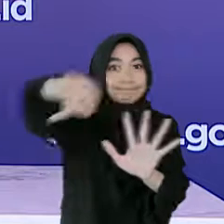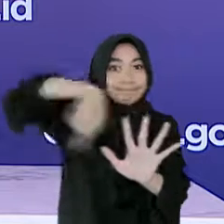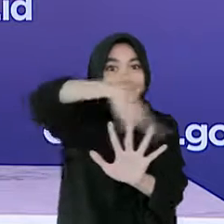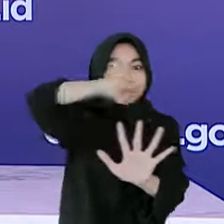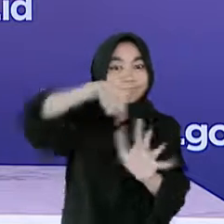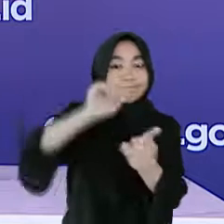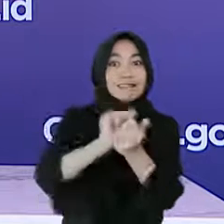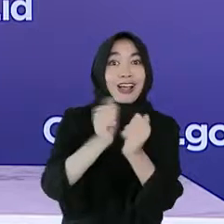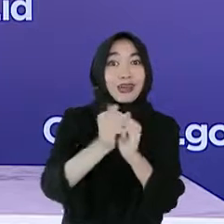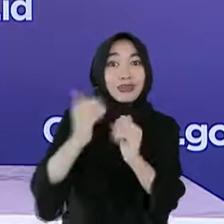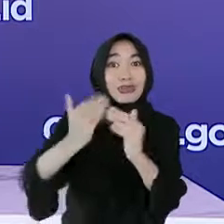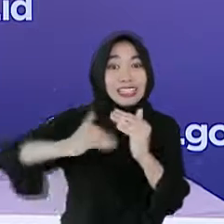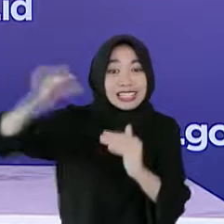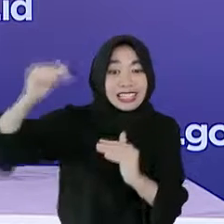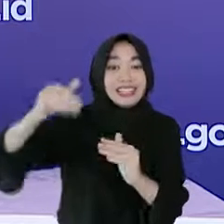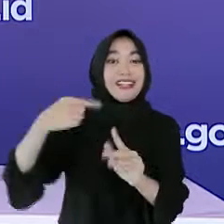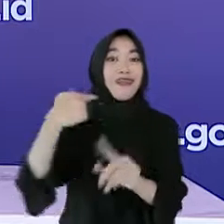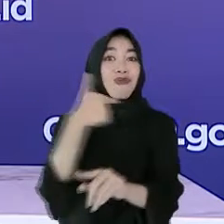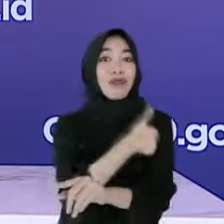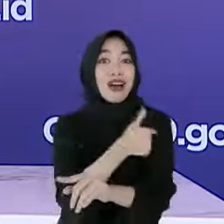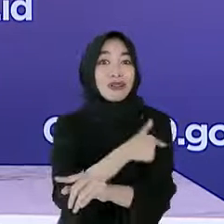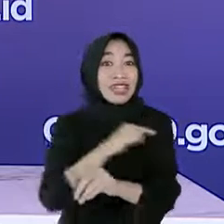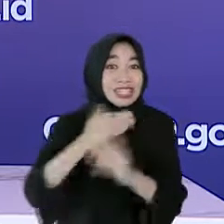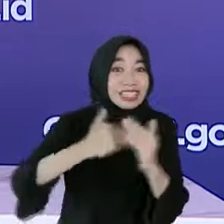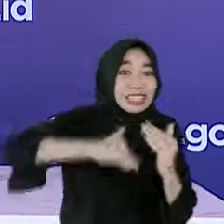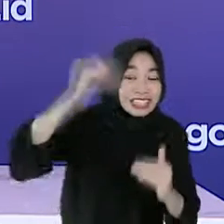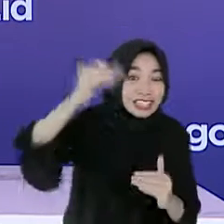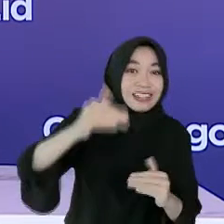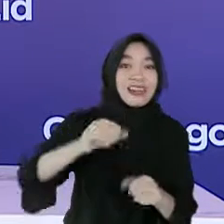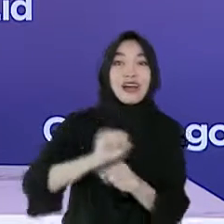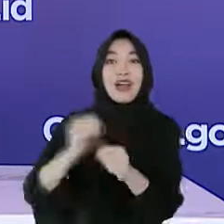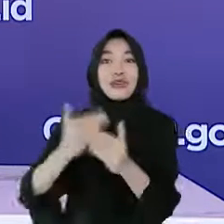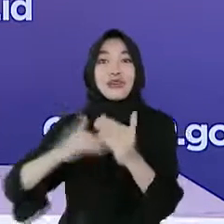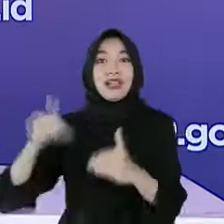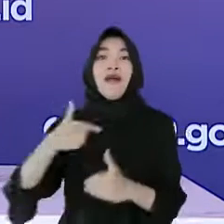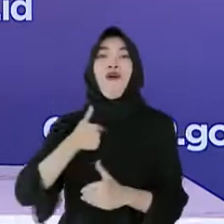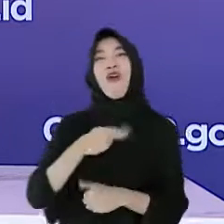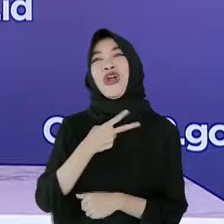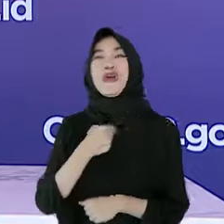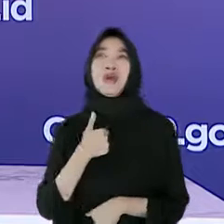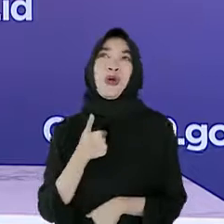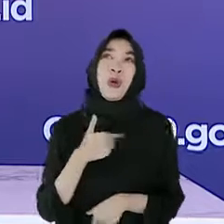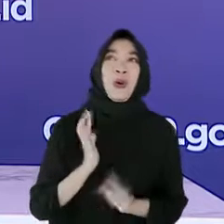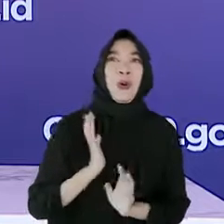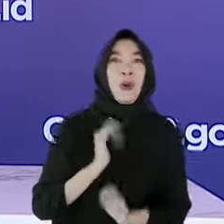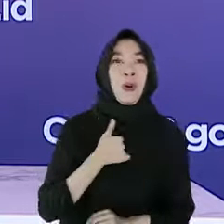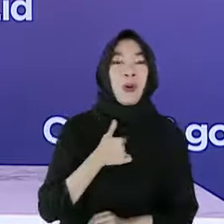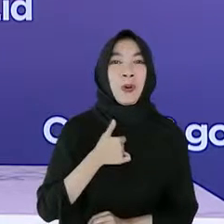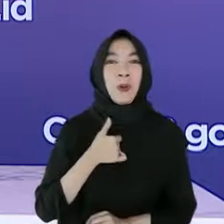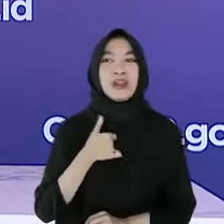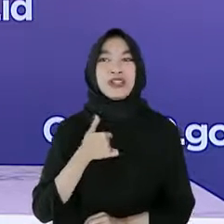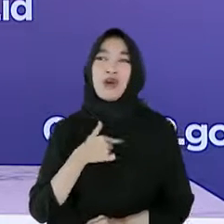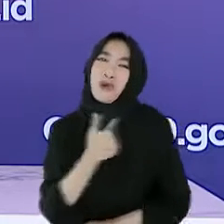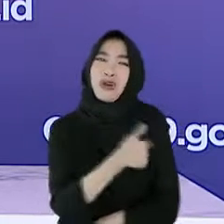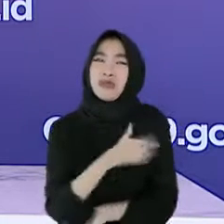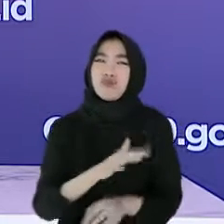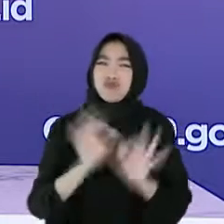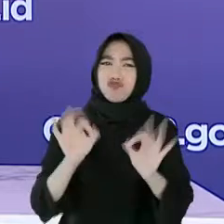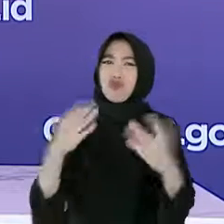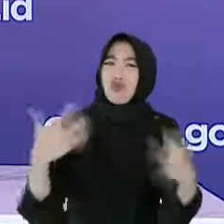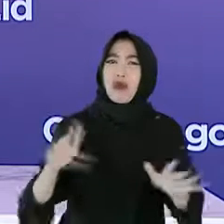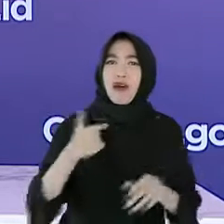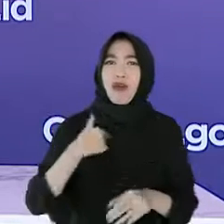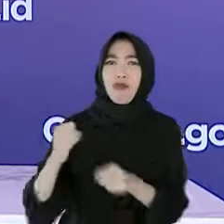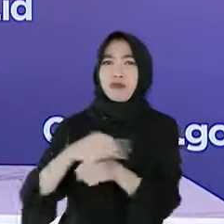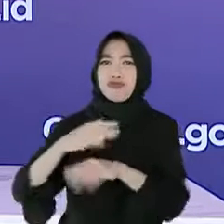negara dengan cakupan vaksinasi dosis pertama yang tinggi, kita tidak boleh semata-mata bergantung pada efek vaksinasi